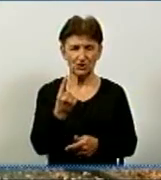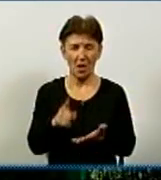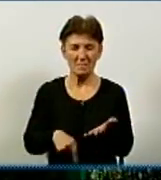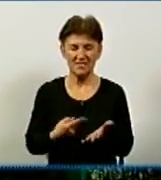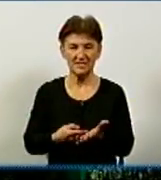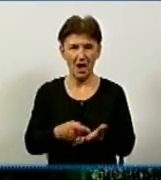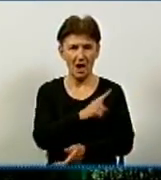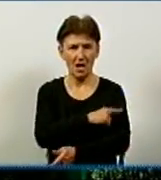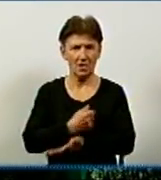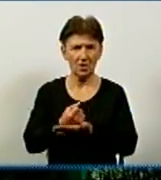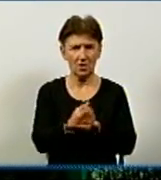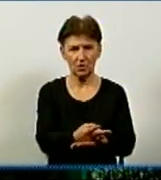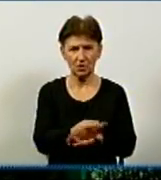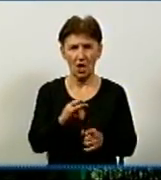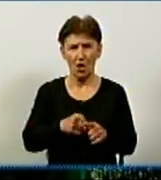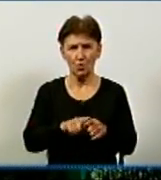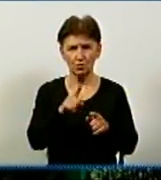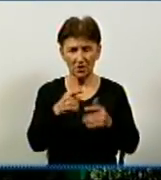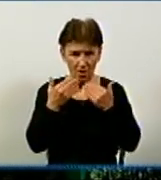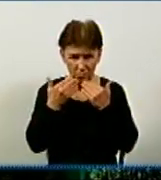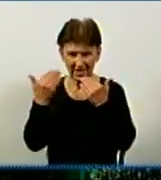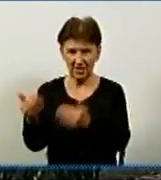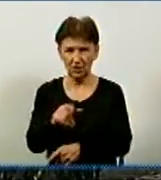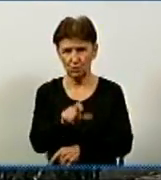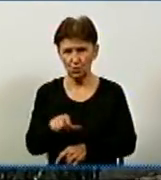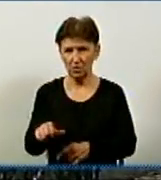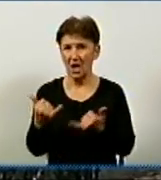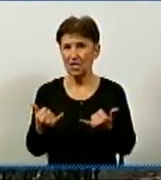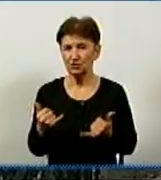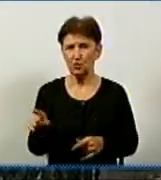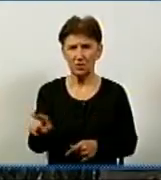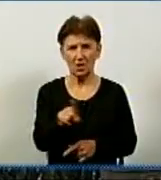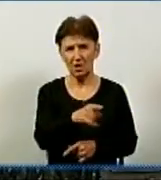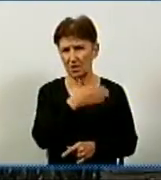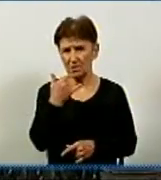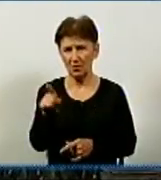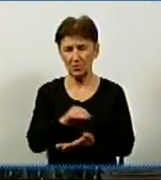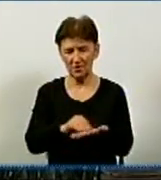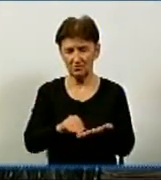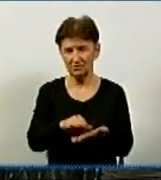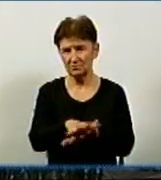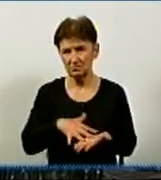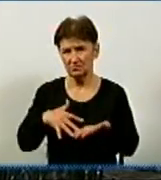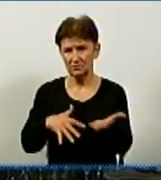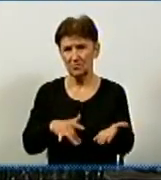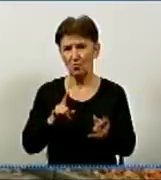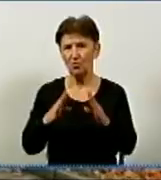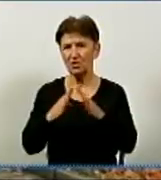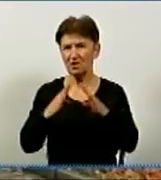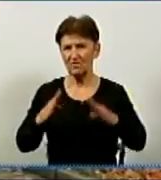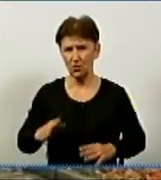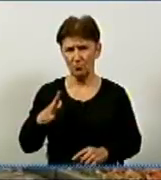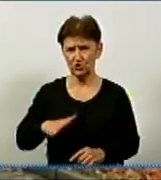звернулися миромістян з підозрою на кишкове отруєння. Сьогодні їх тут немає. Вони написали заяви, щоб чекати результати аналізів вдома.